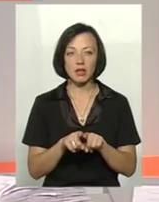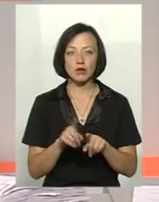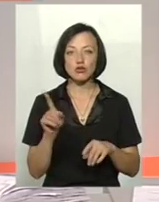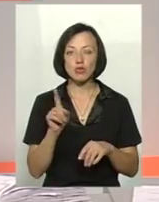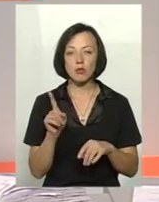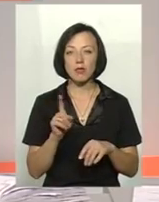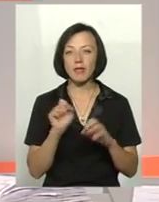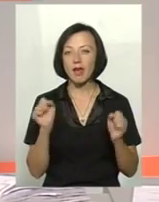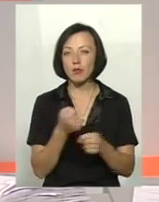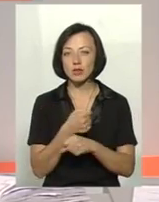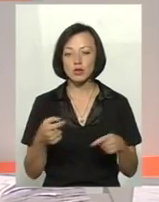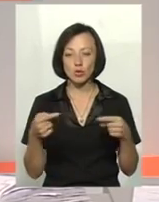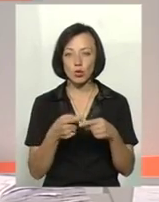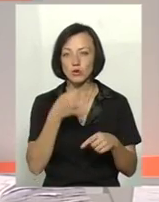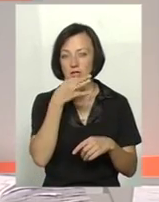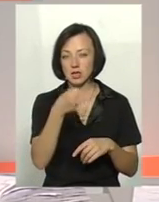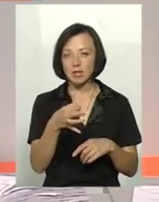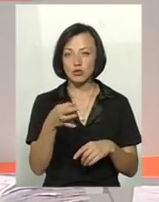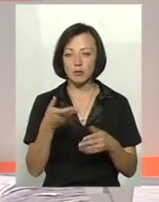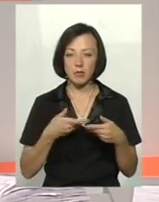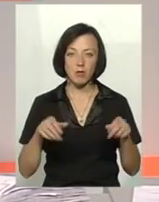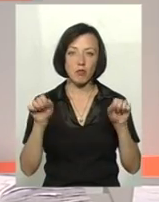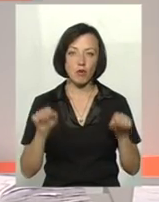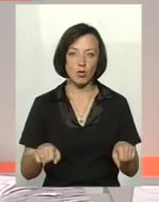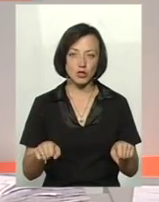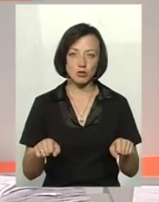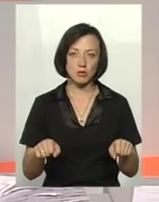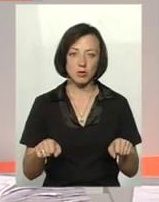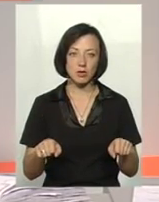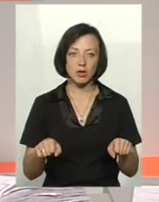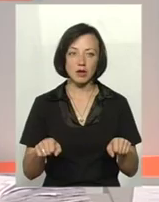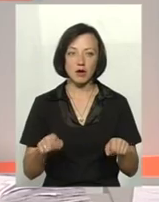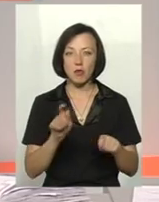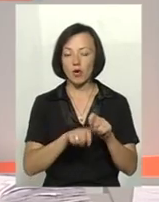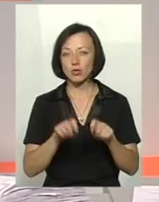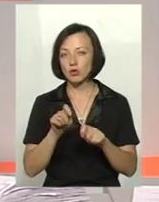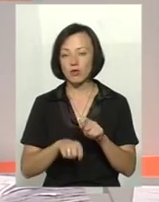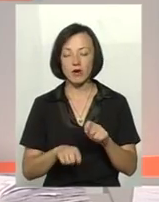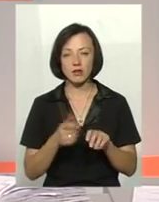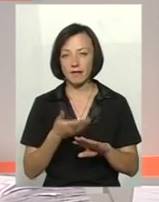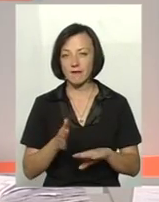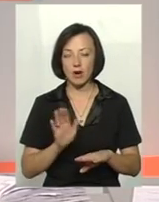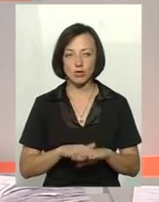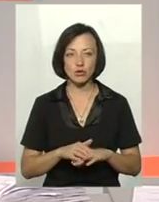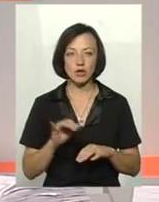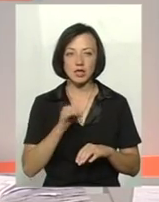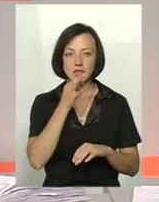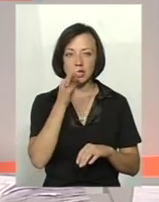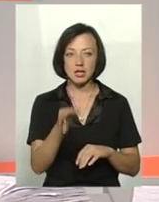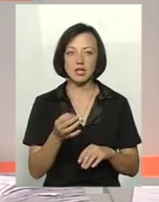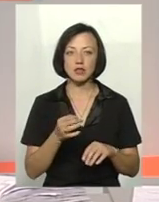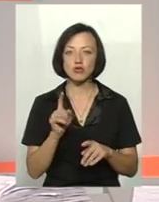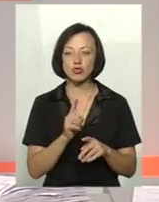уможливити, сказати, що ми можемо його проконтролювати, досить важко. І сказати, що